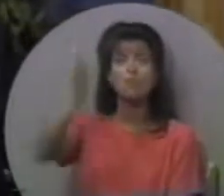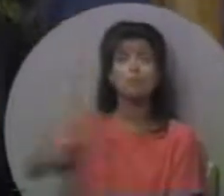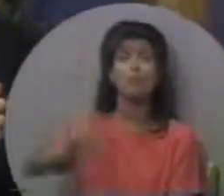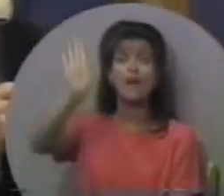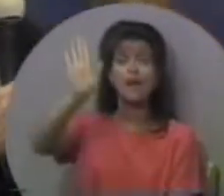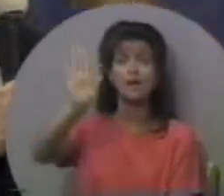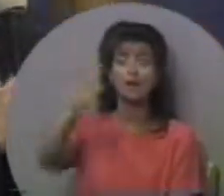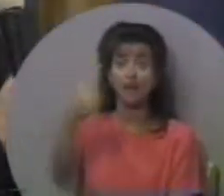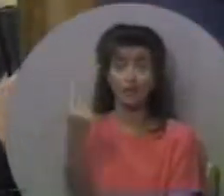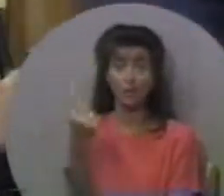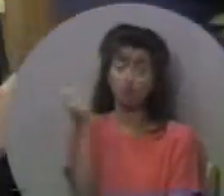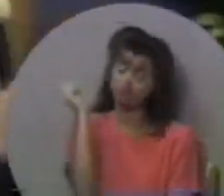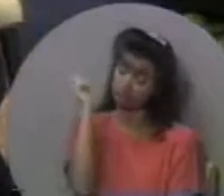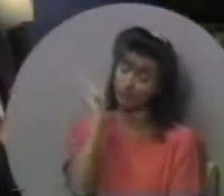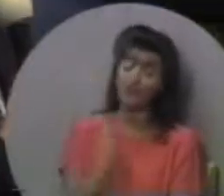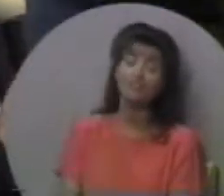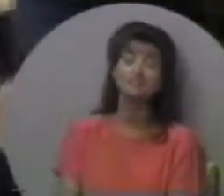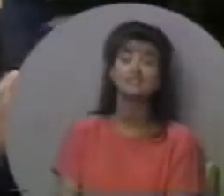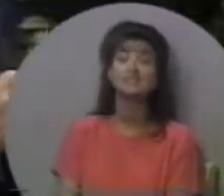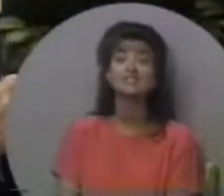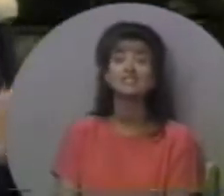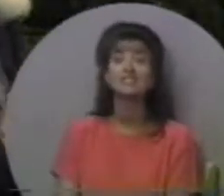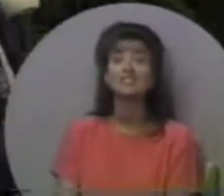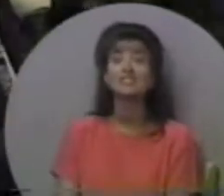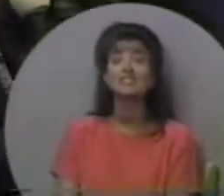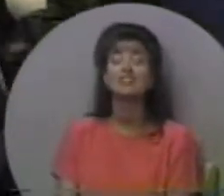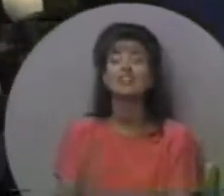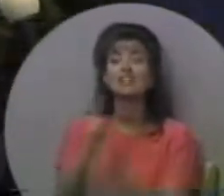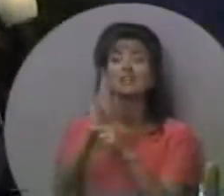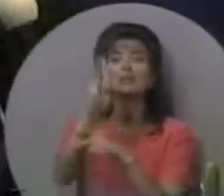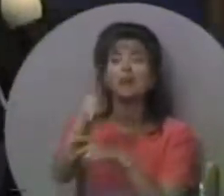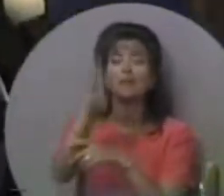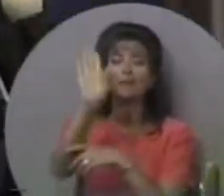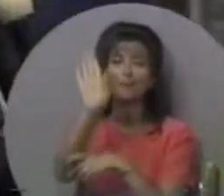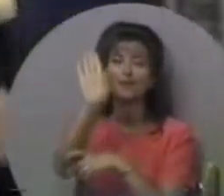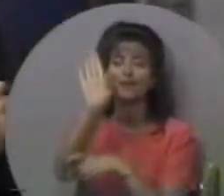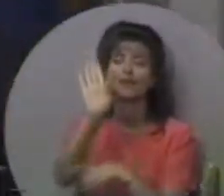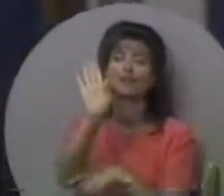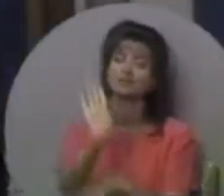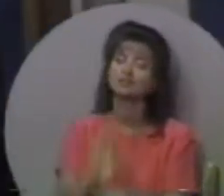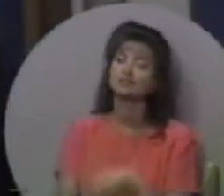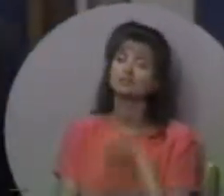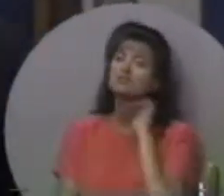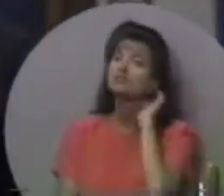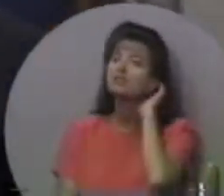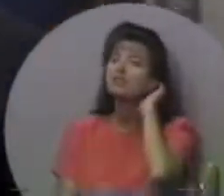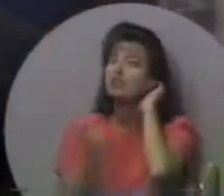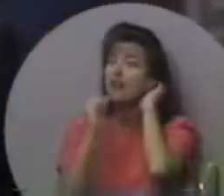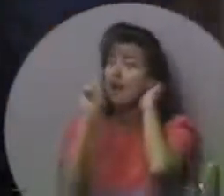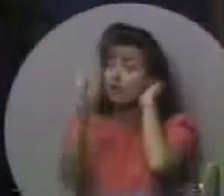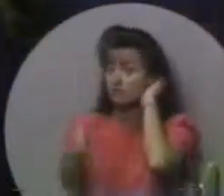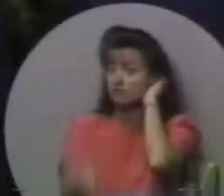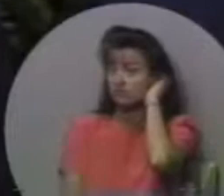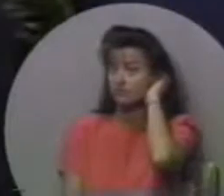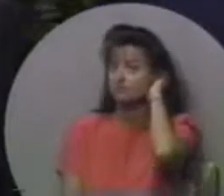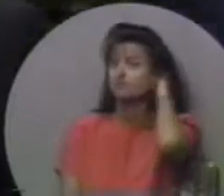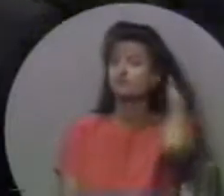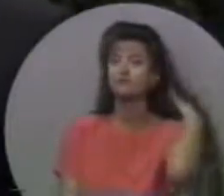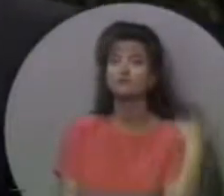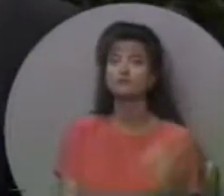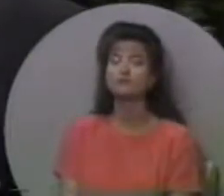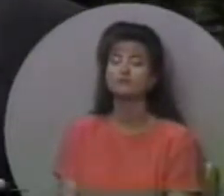Високу, високу. Ще один, дуже добре. Тримайте їх, тримайте високу вашу руку. І я